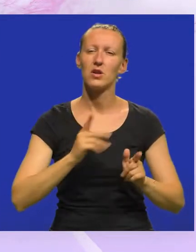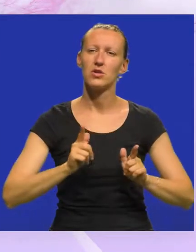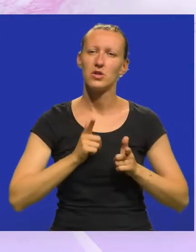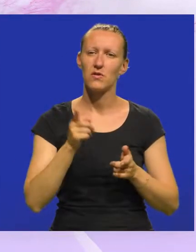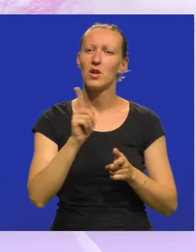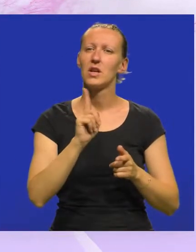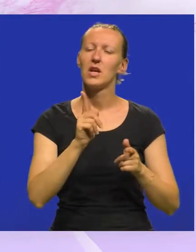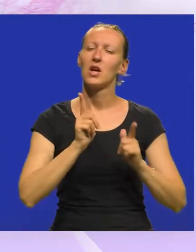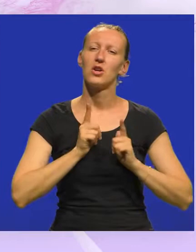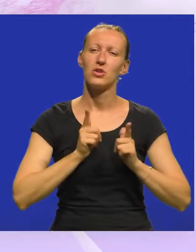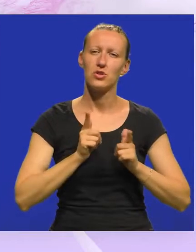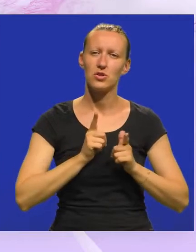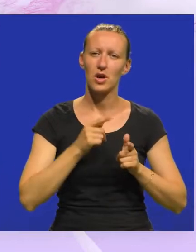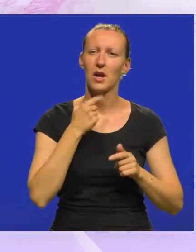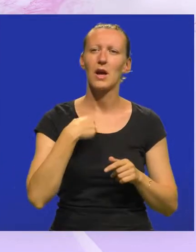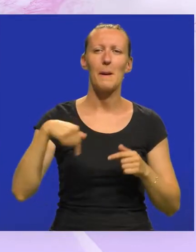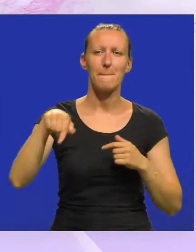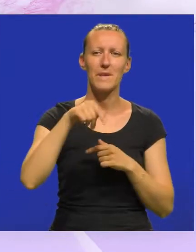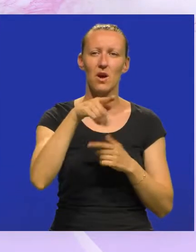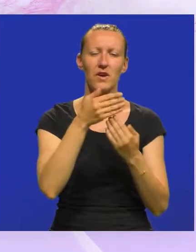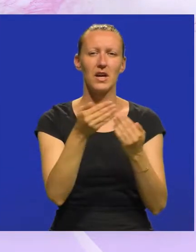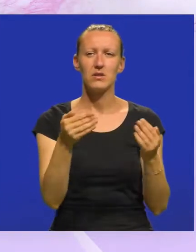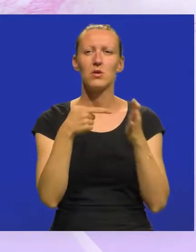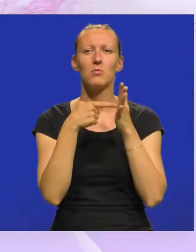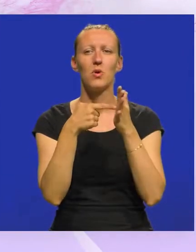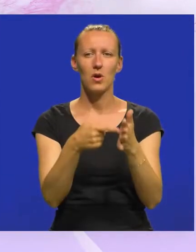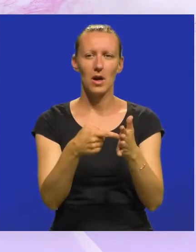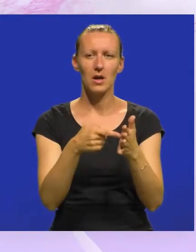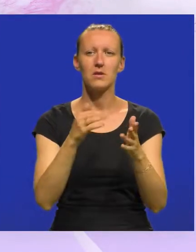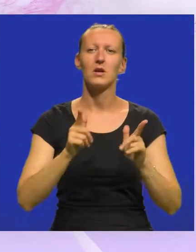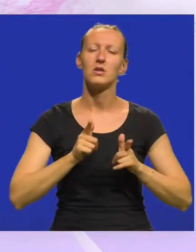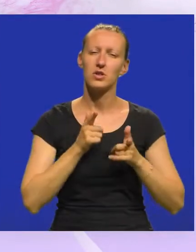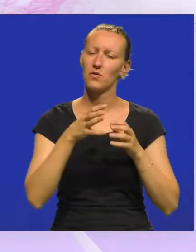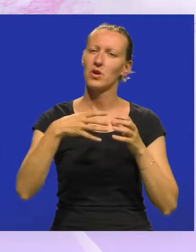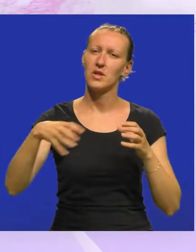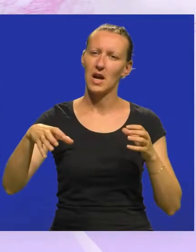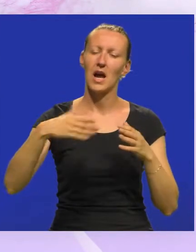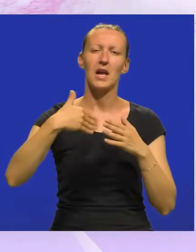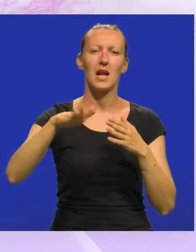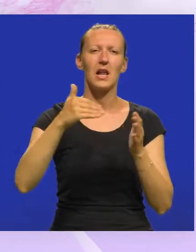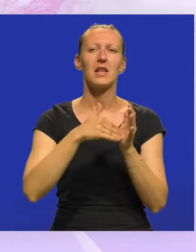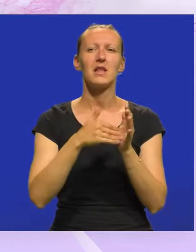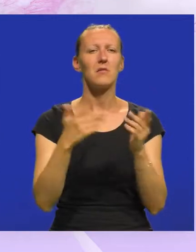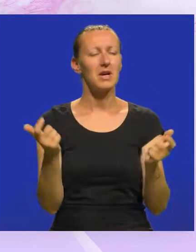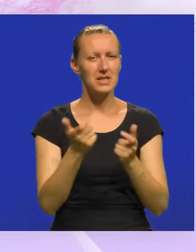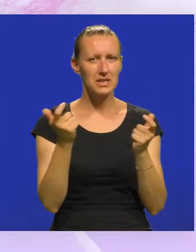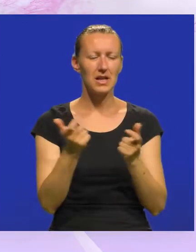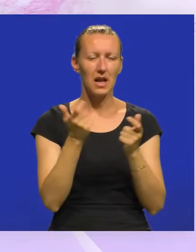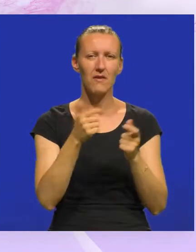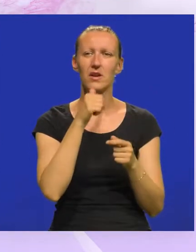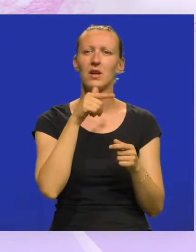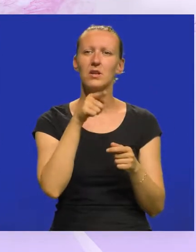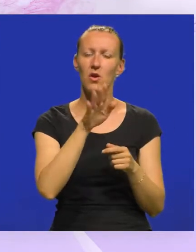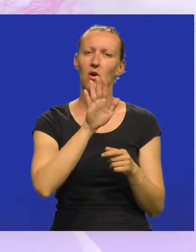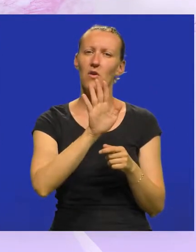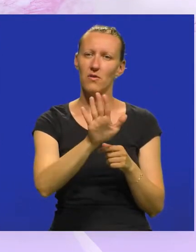život nije na čekanju i mi ovom izložbom pokazujemo da život teče dalje, da ga treba proslaviti i